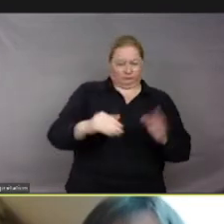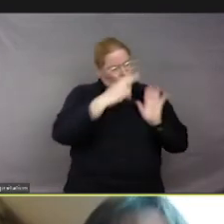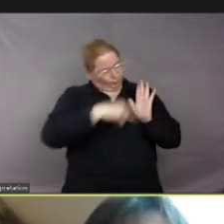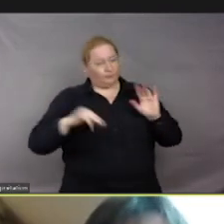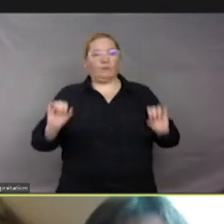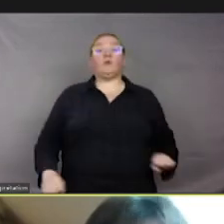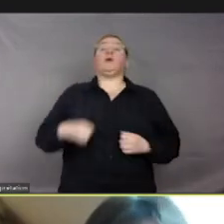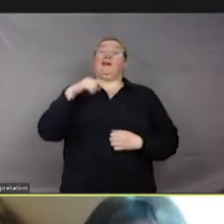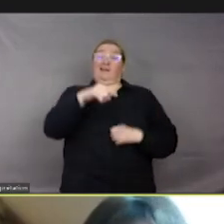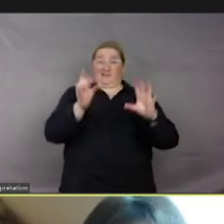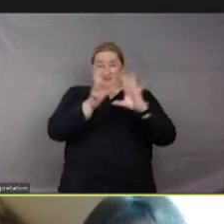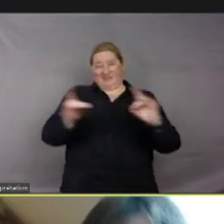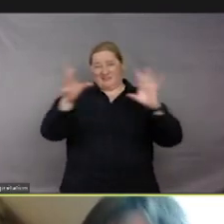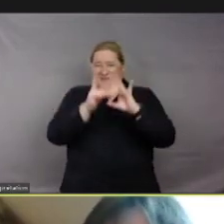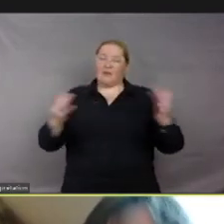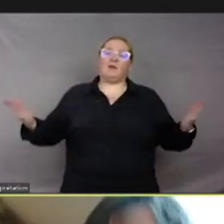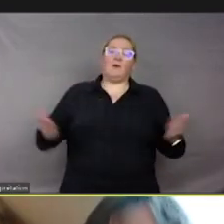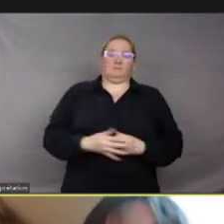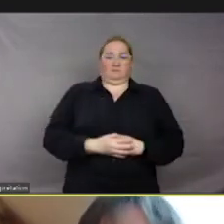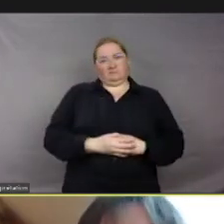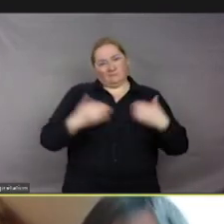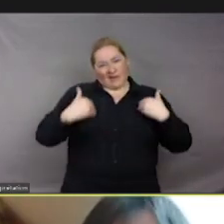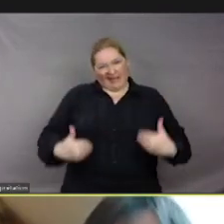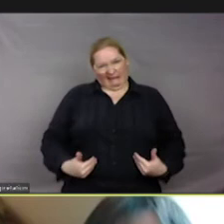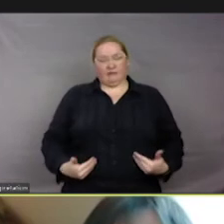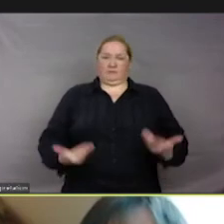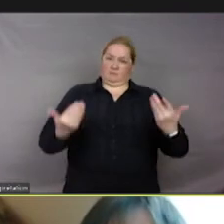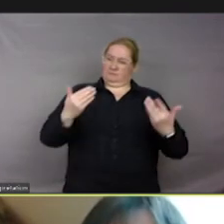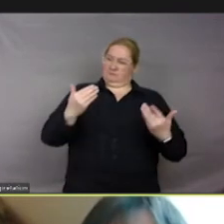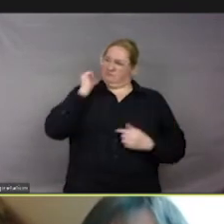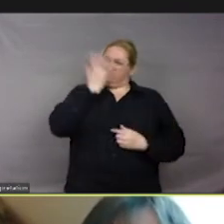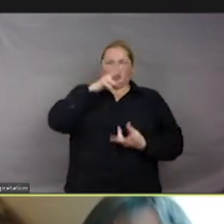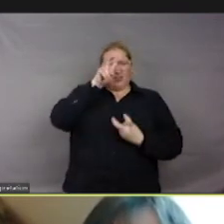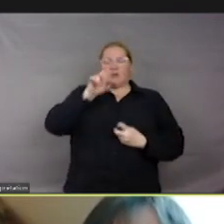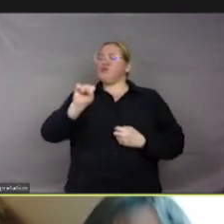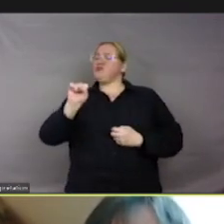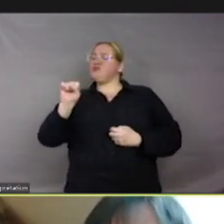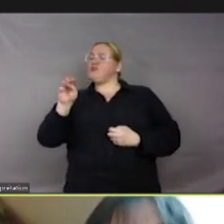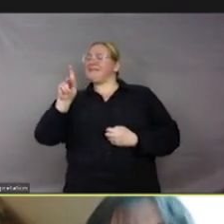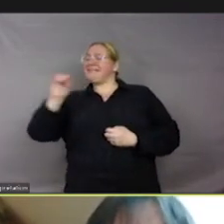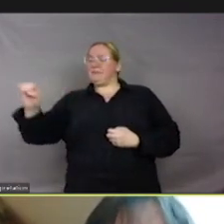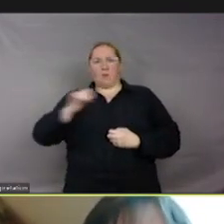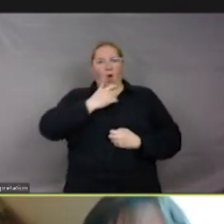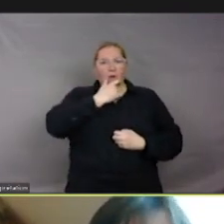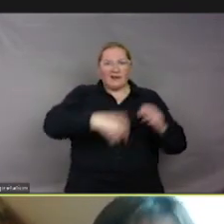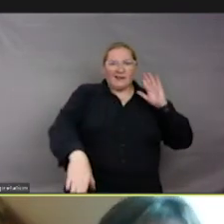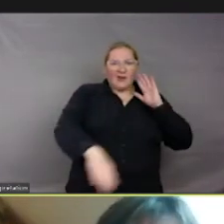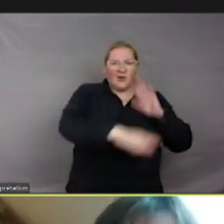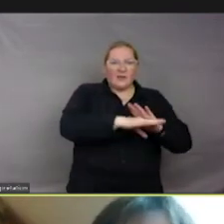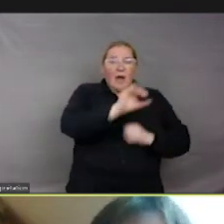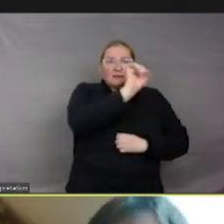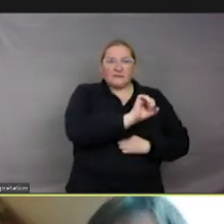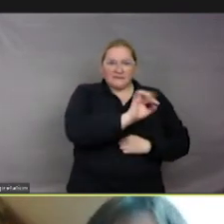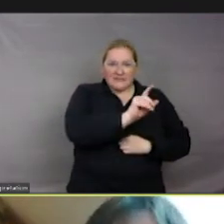ici, nous parlons d'être sensible. Alors qu'en anglais, nous avions « sentient ». Alors, si l'on